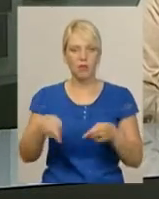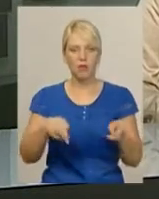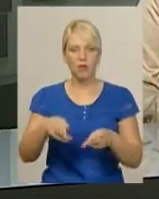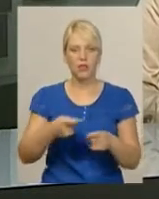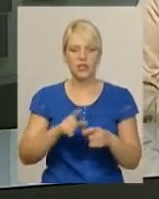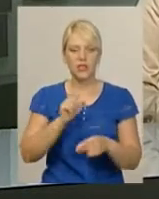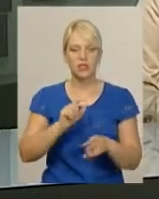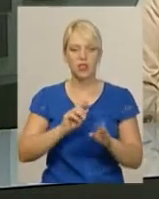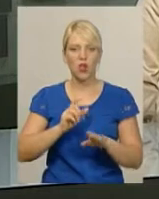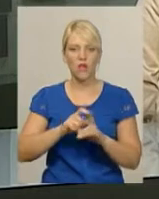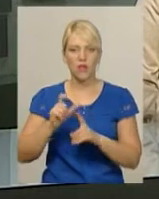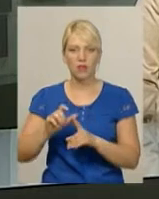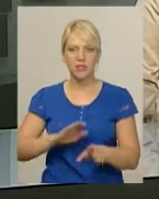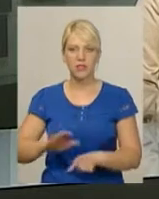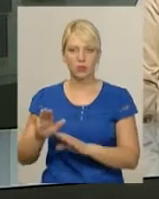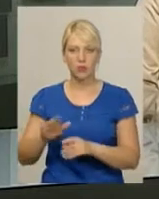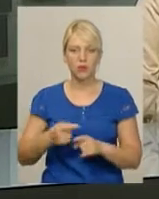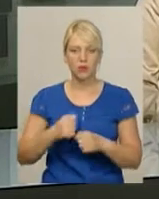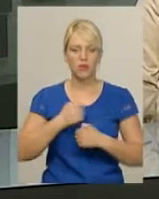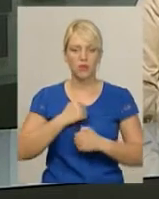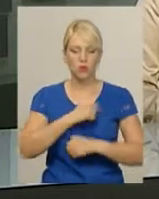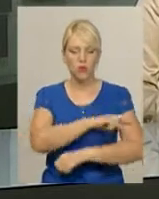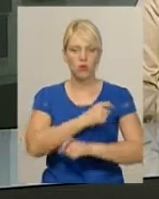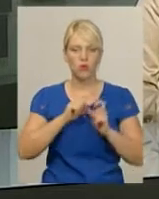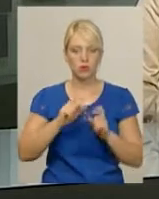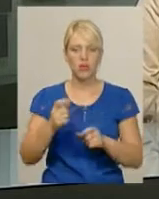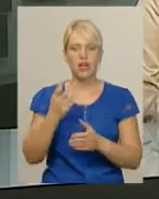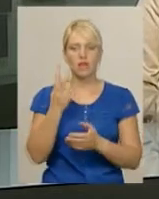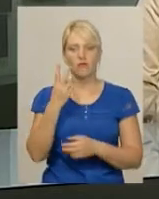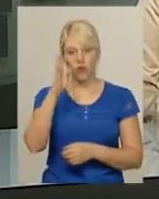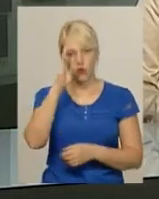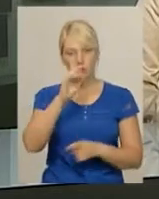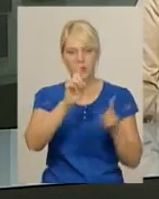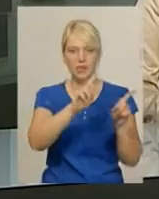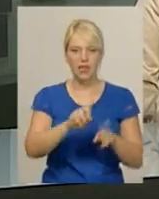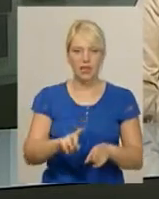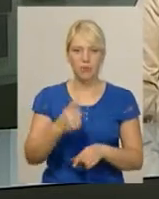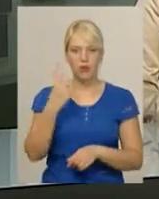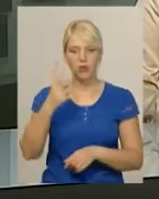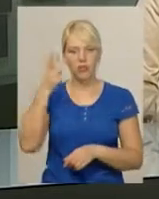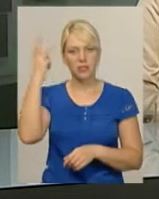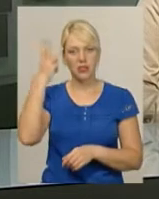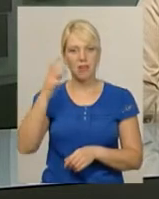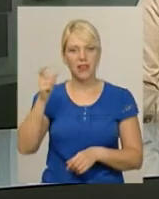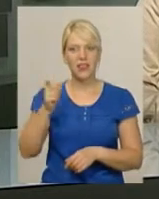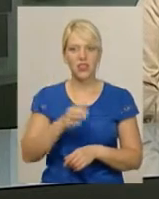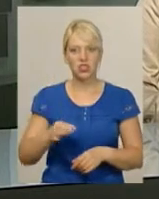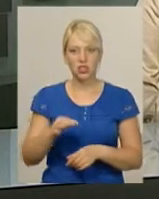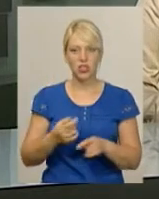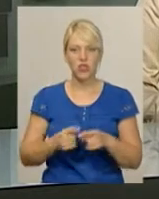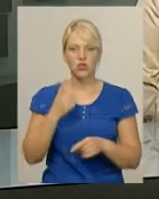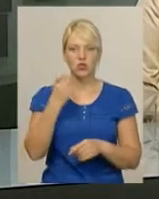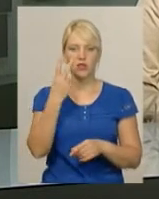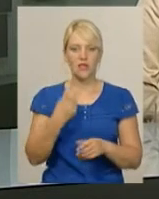-медичного центру Івана Держила, серед бійців двоє хлопців Закарпаття, один з Хмельниччини. Боїць з нашої області служить у 128